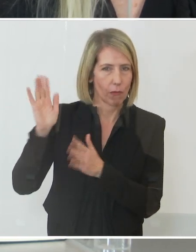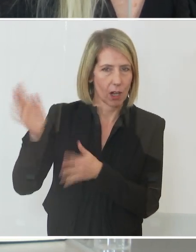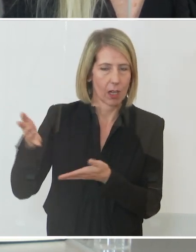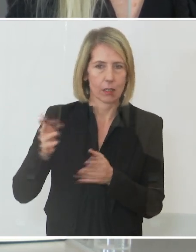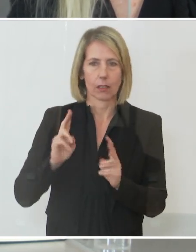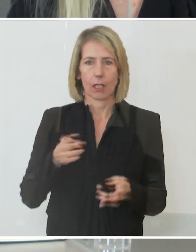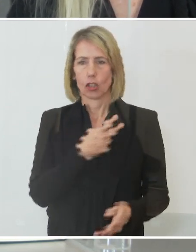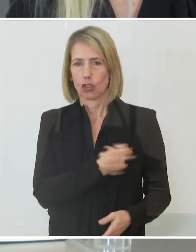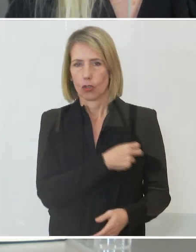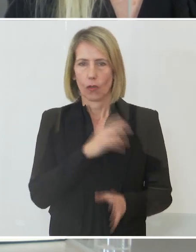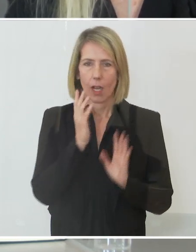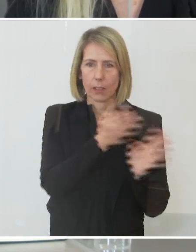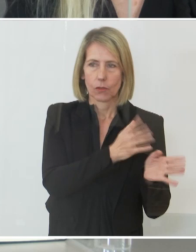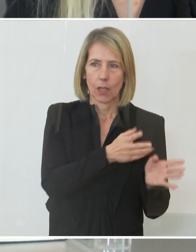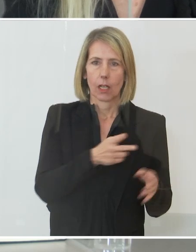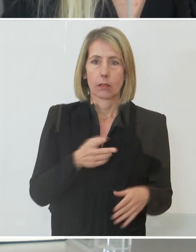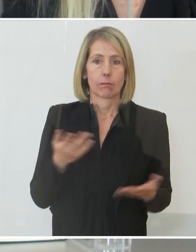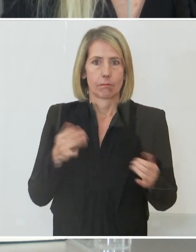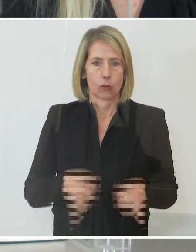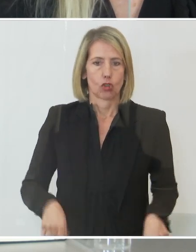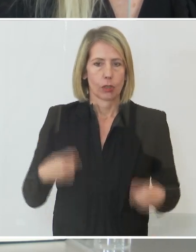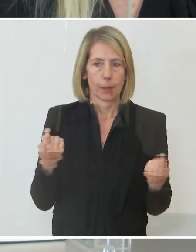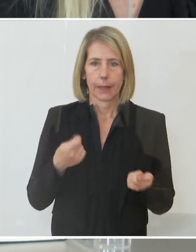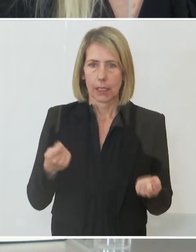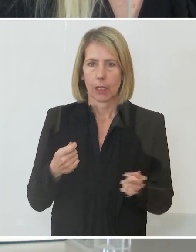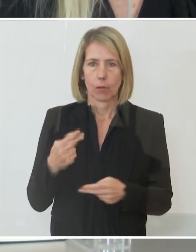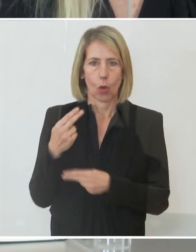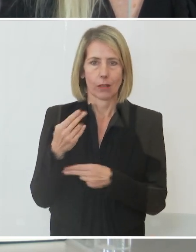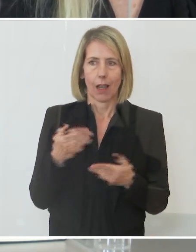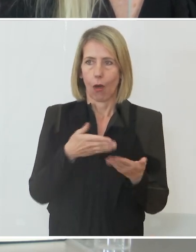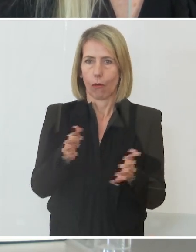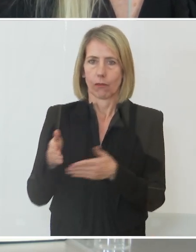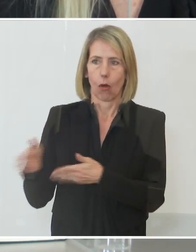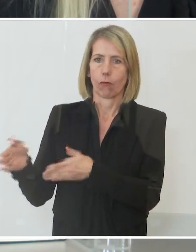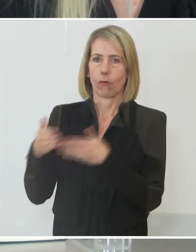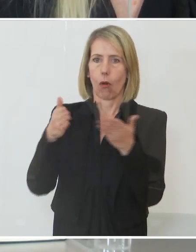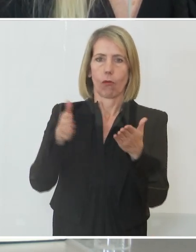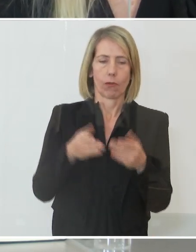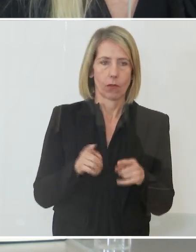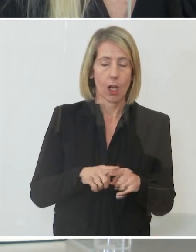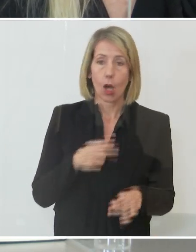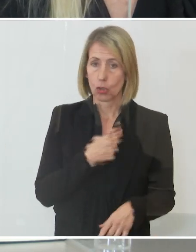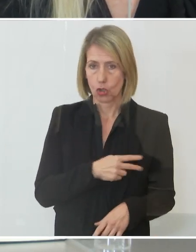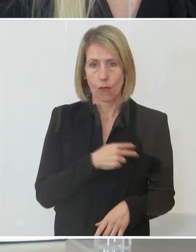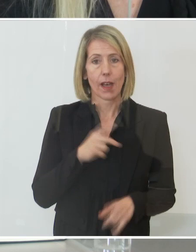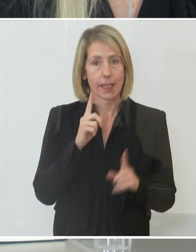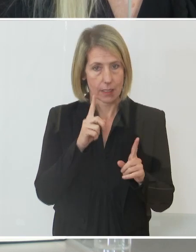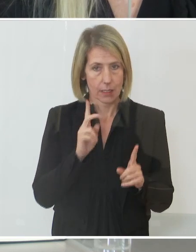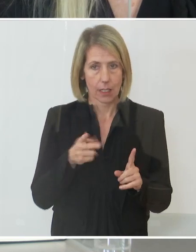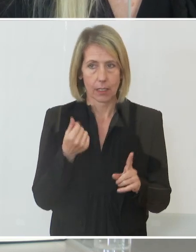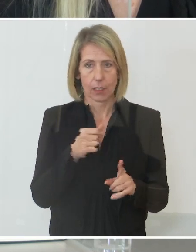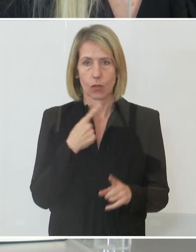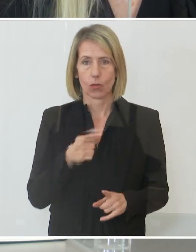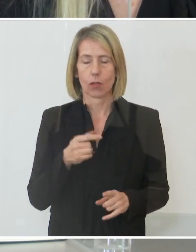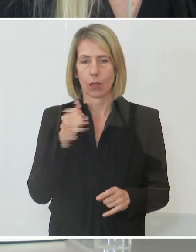der gesamte Skibetrieb, die Hotels etc. sind offen. Und im Übrigen, die Schweiz hatte den Tour